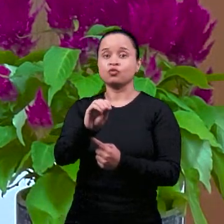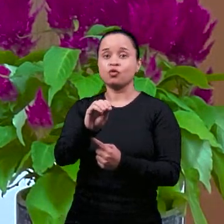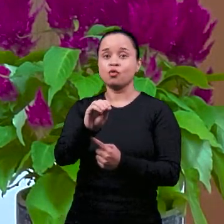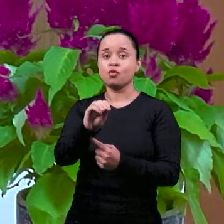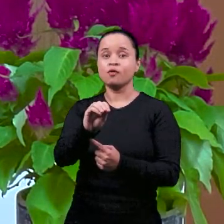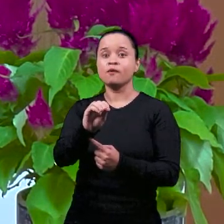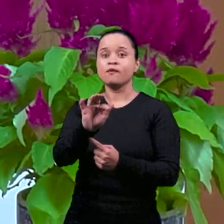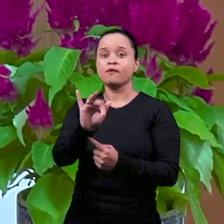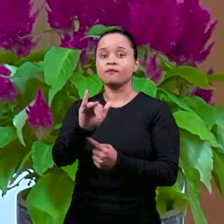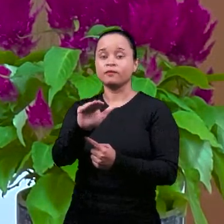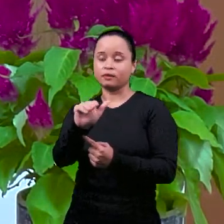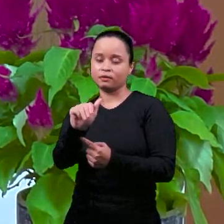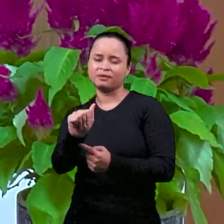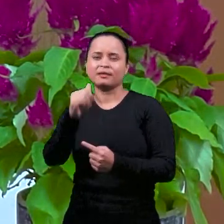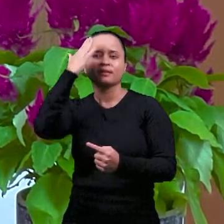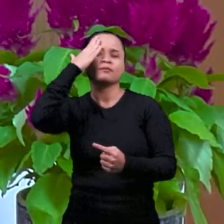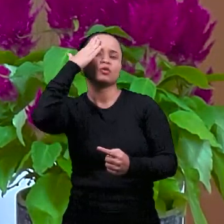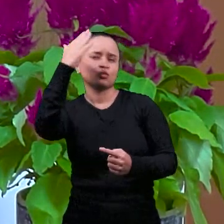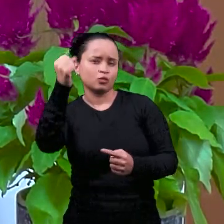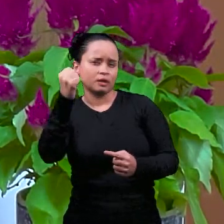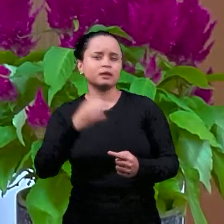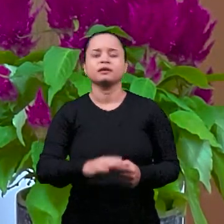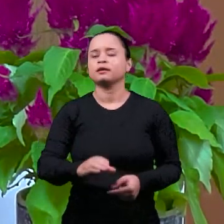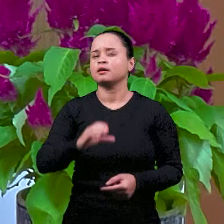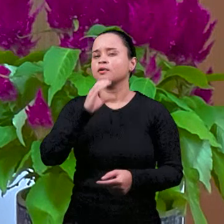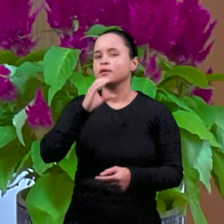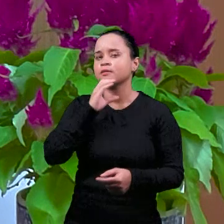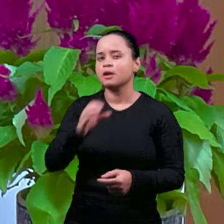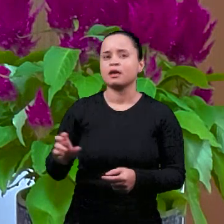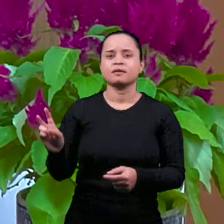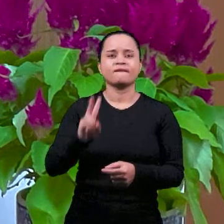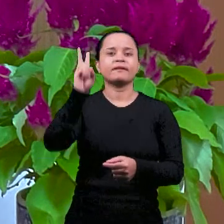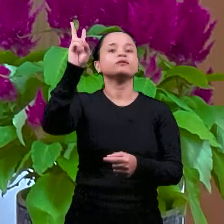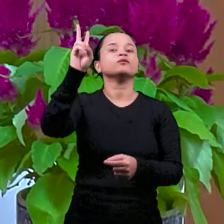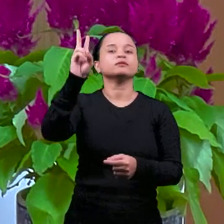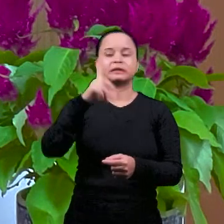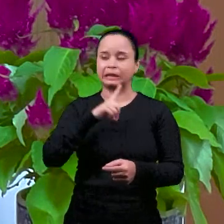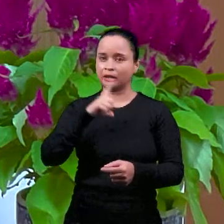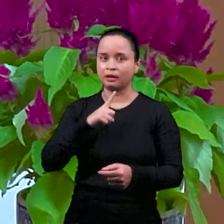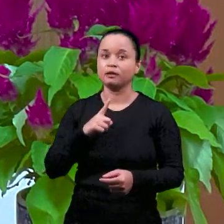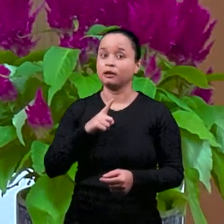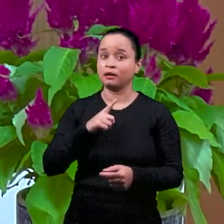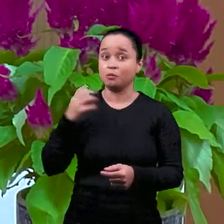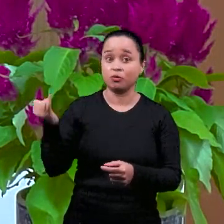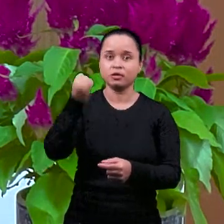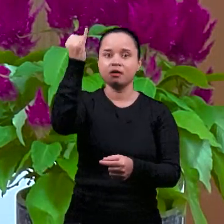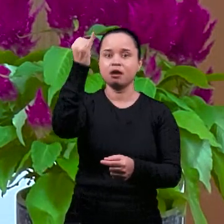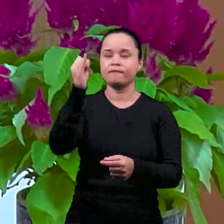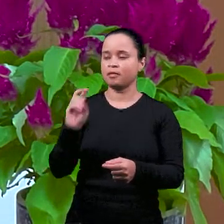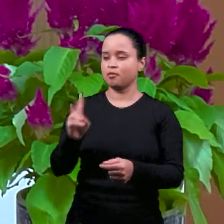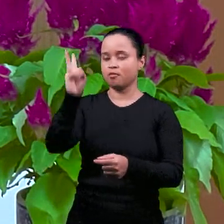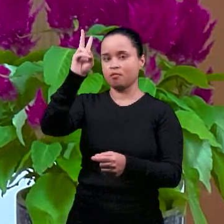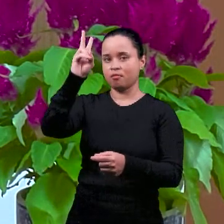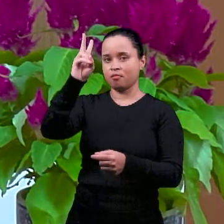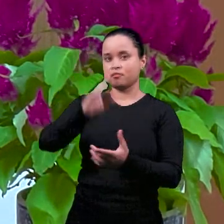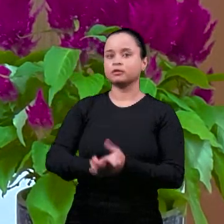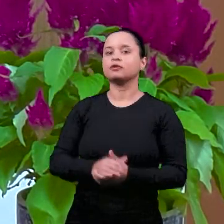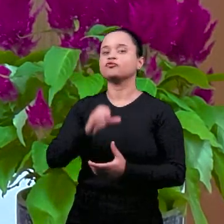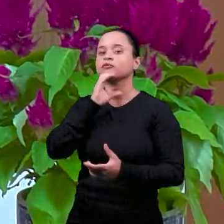это слово означает мудрость. Они дали знание, очень большое